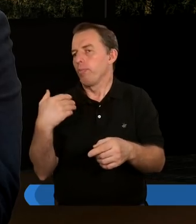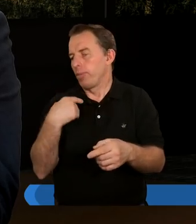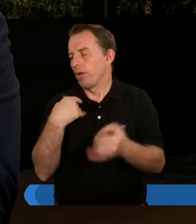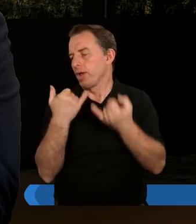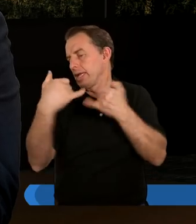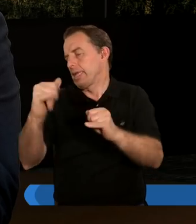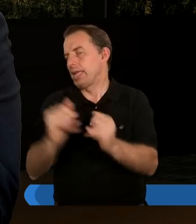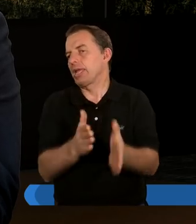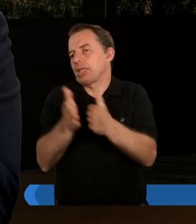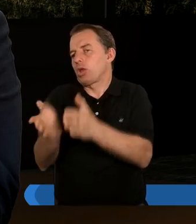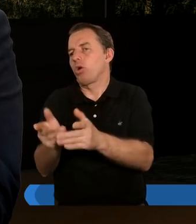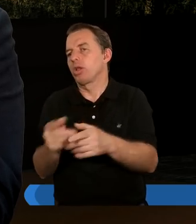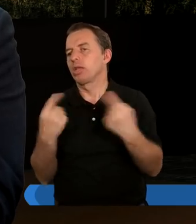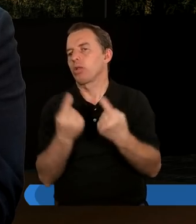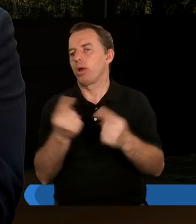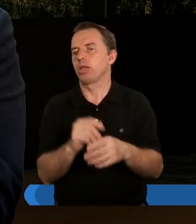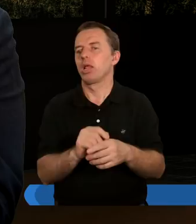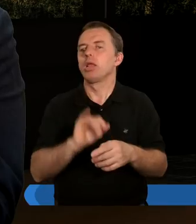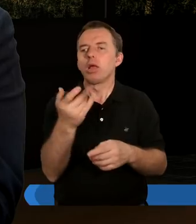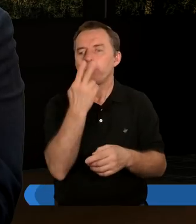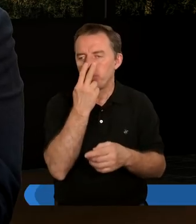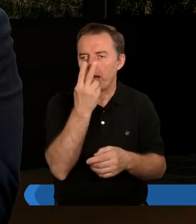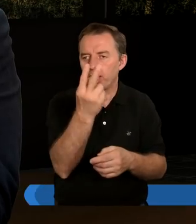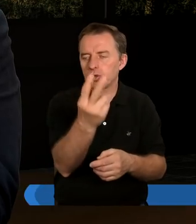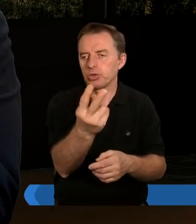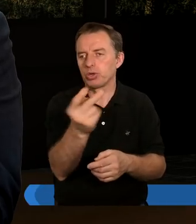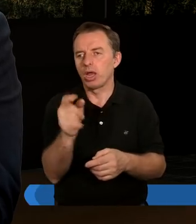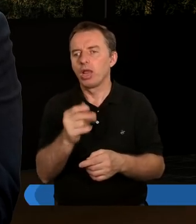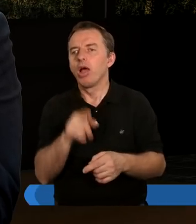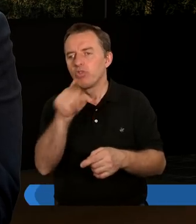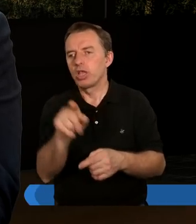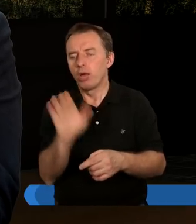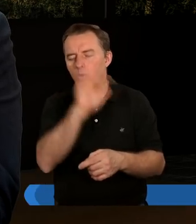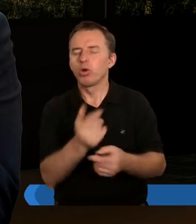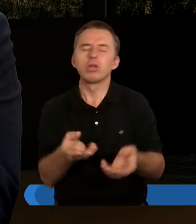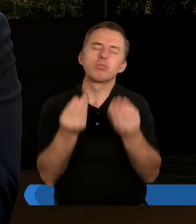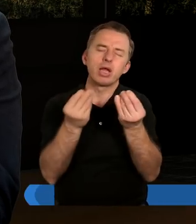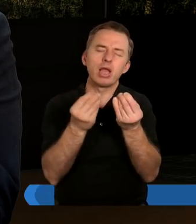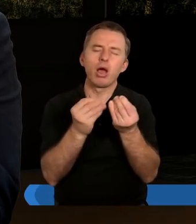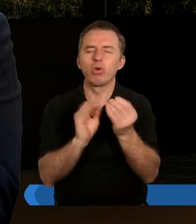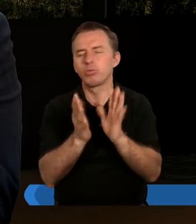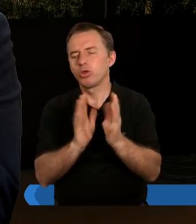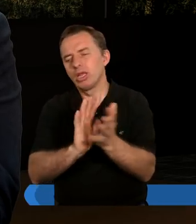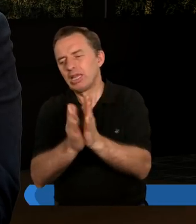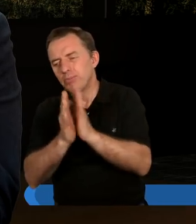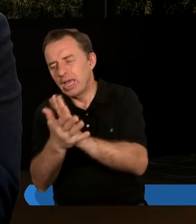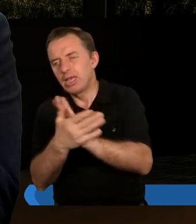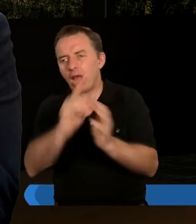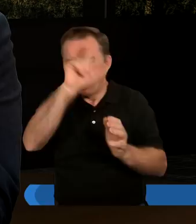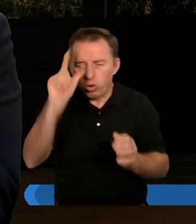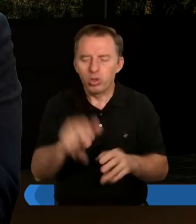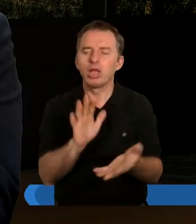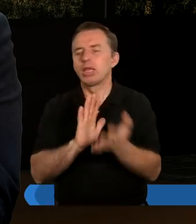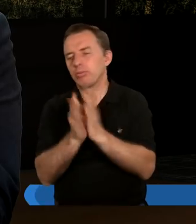jakby po innej stronie. I jakby nie patrzeć, widać, że Pan Bóg niesamowicie zmienia ludzi, pracuje nad nimi,